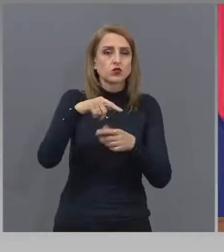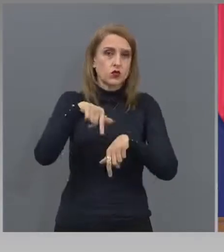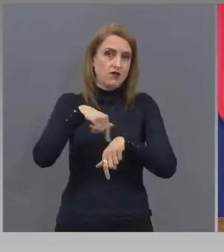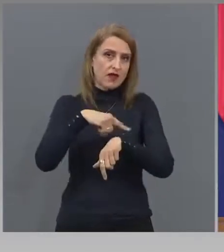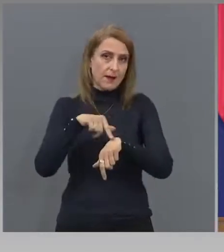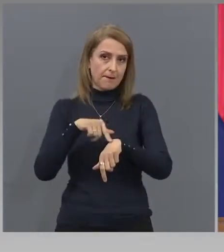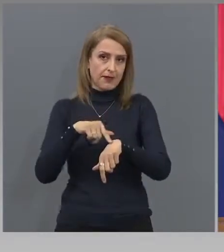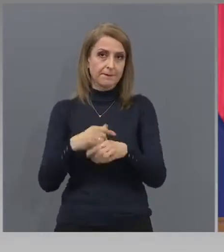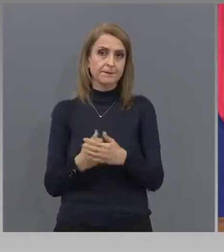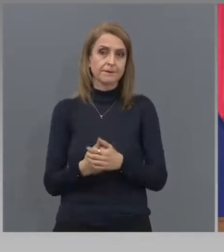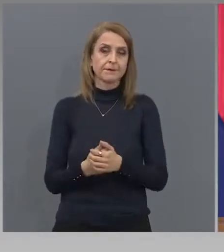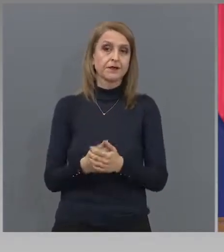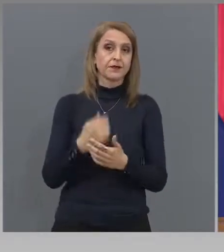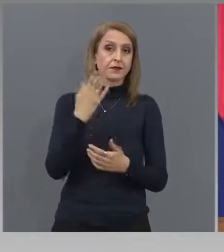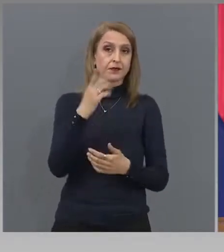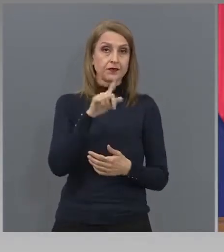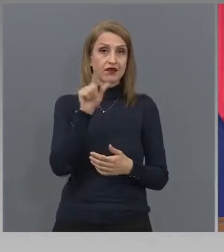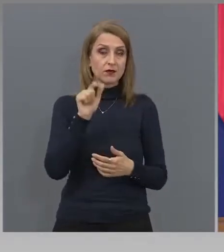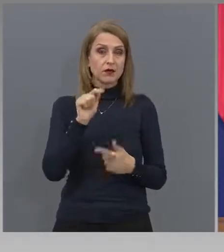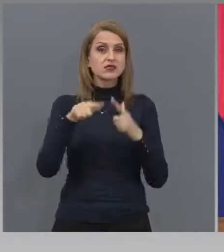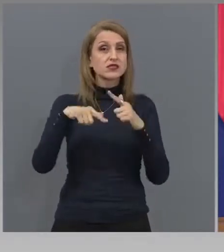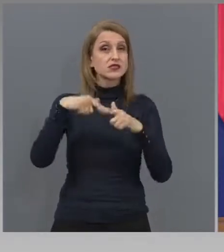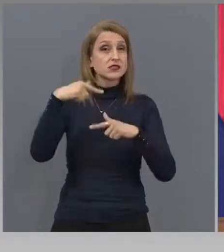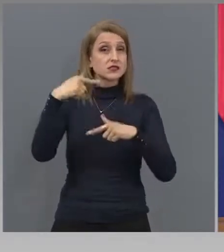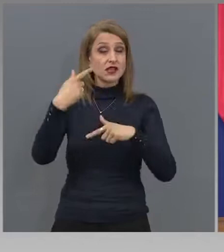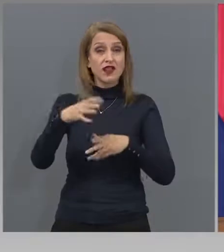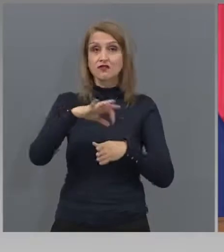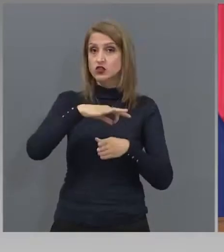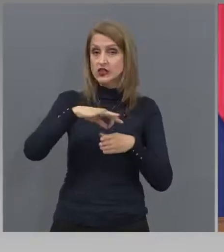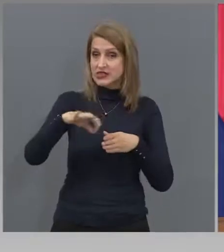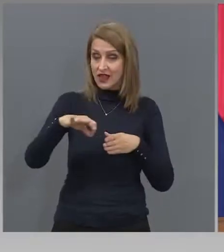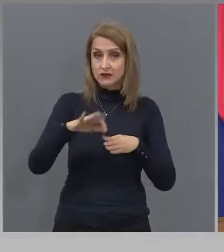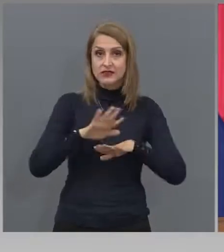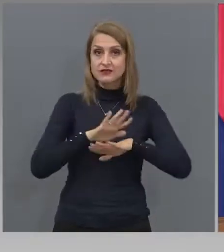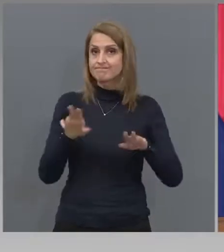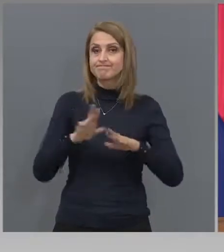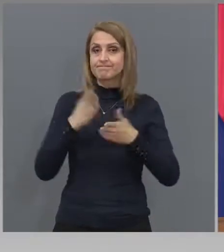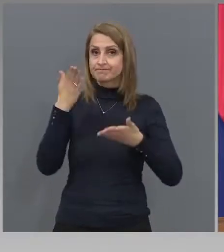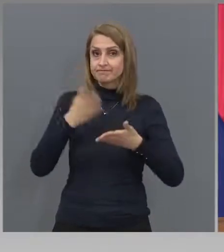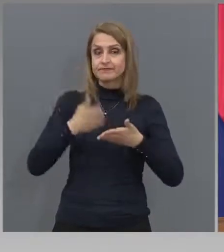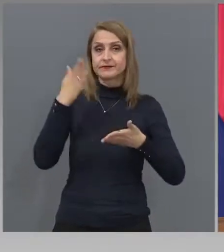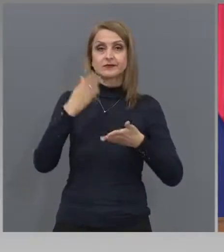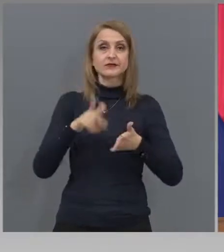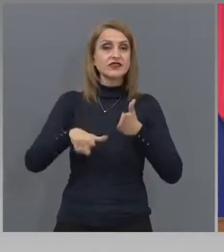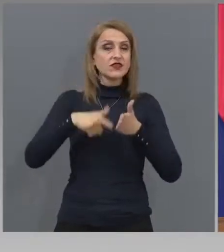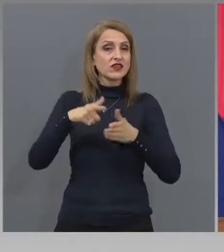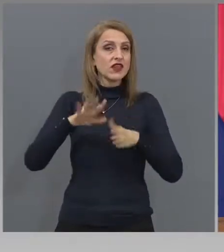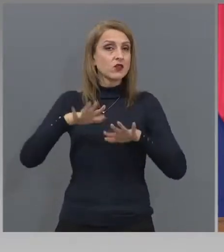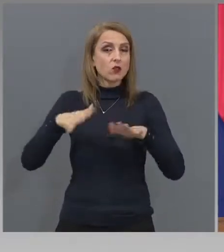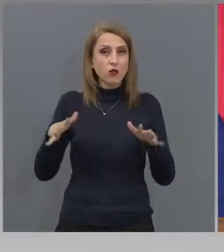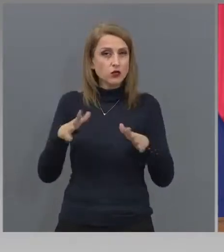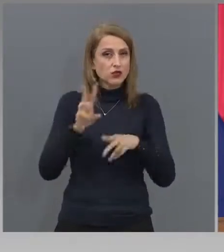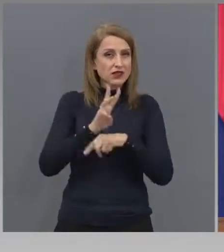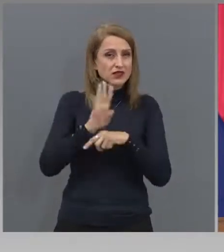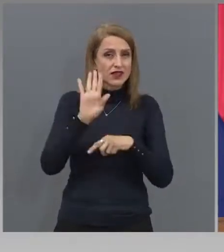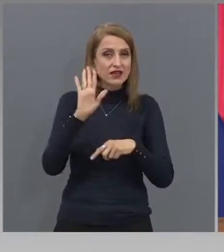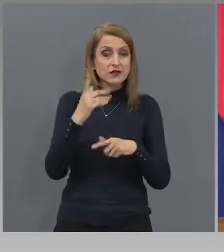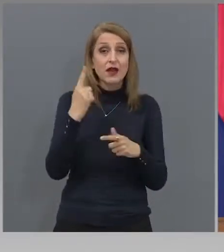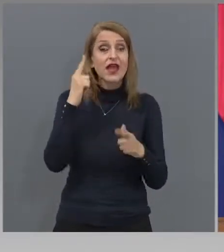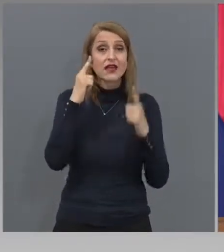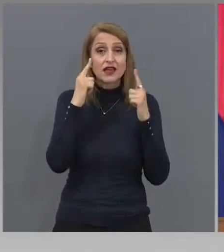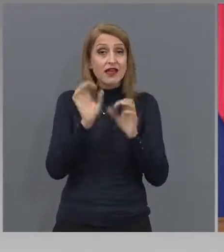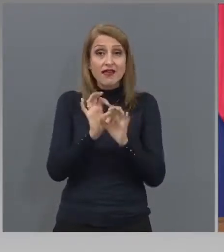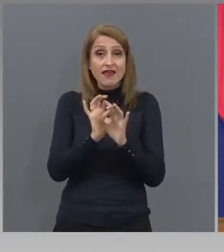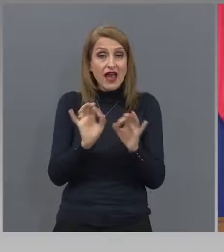Господин премейр, следващата седмица излизаме от извънредното положение. Ясно ли е вече кои мерки приключват на 13 май